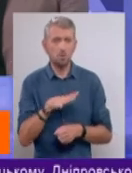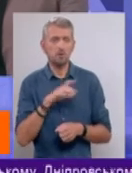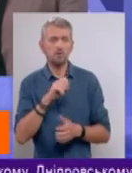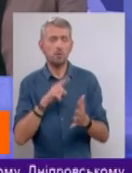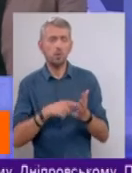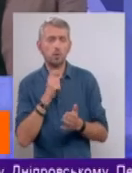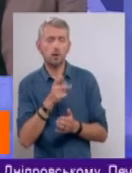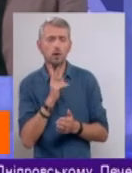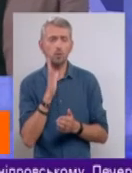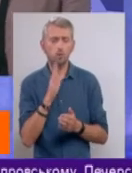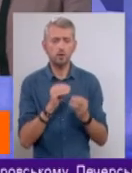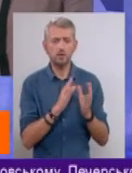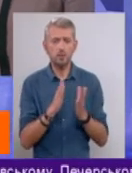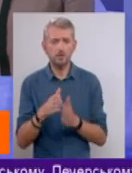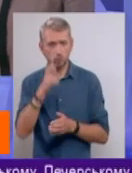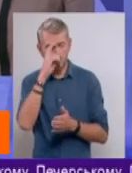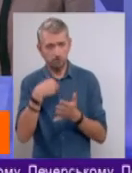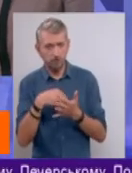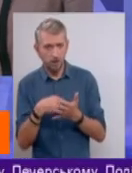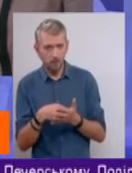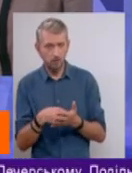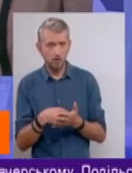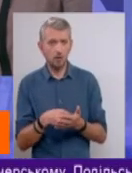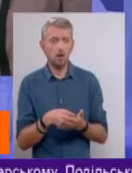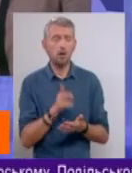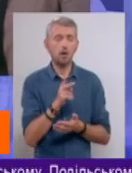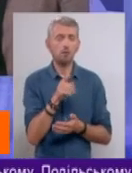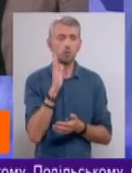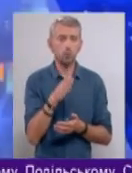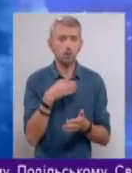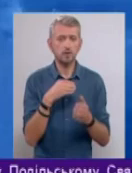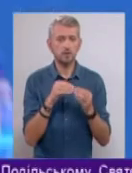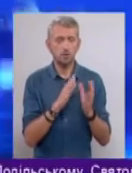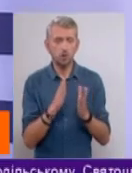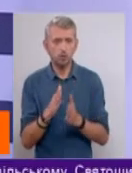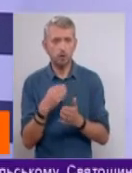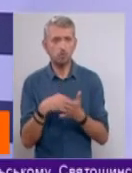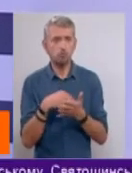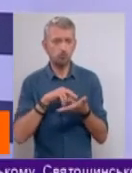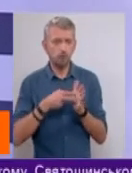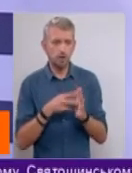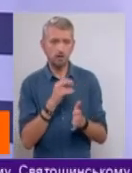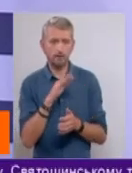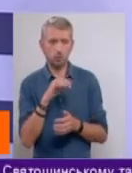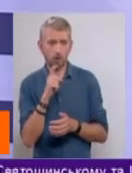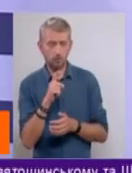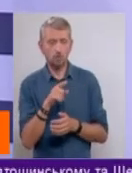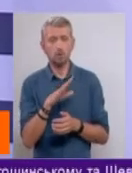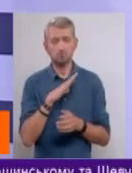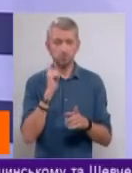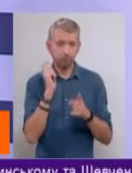образом ви будете стабилизувати государственні фінанси, яким образом ви будете стабилизувати бюджет на Ак-Нафтогаз України. Було сказано, ми піднімем тарифи.